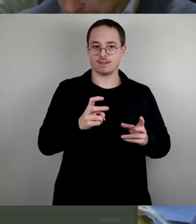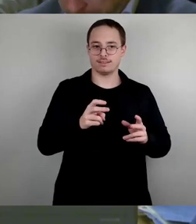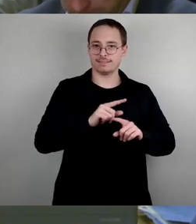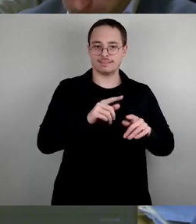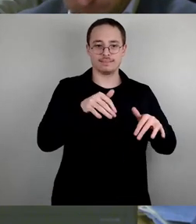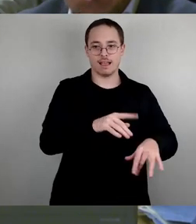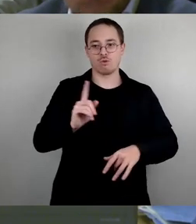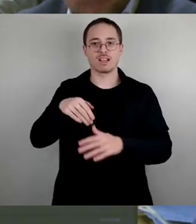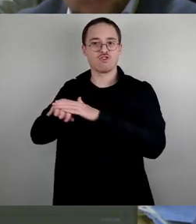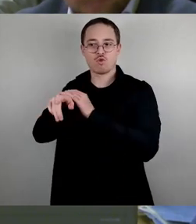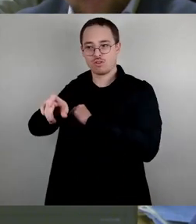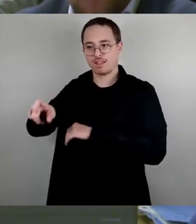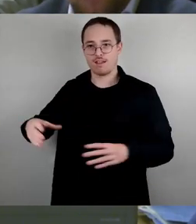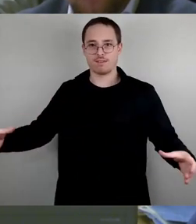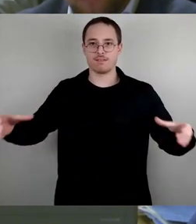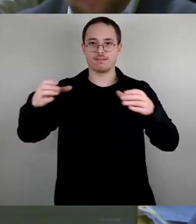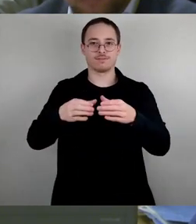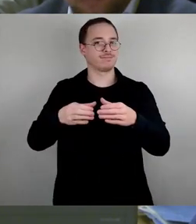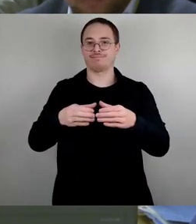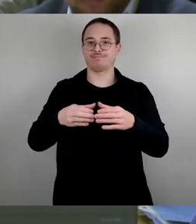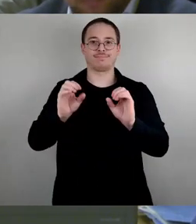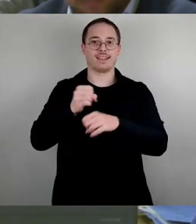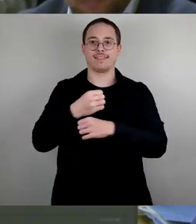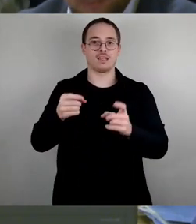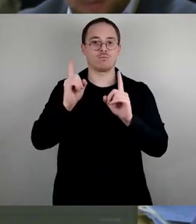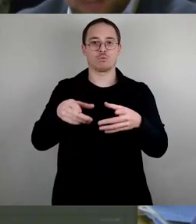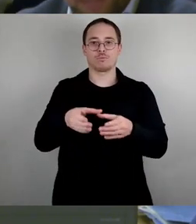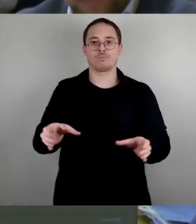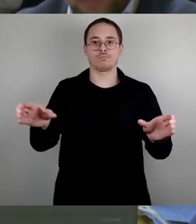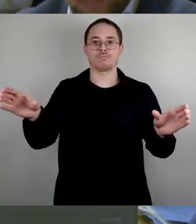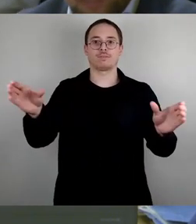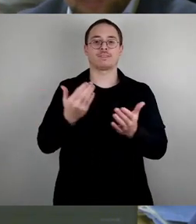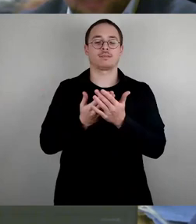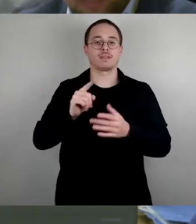demnächst in der nächsten Legislatur das mit zwei Satzungen wieder auflösen. Danke.